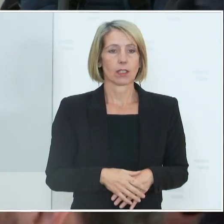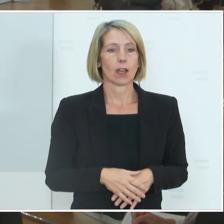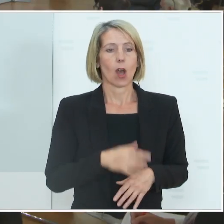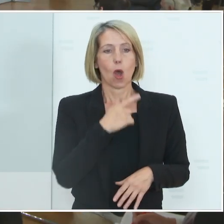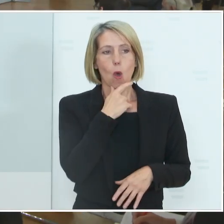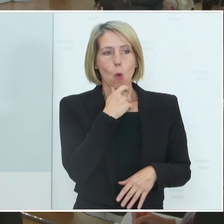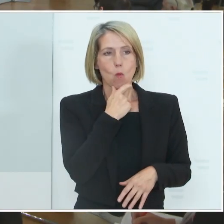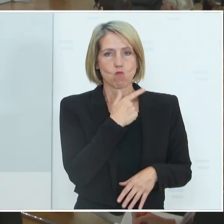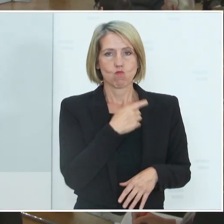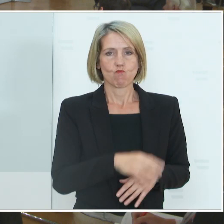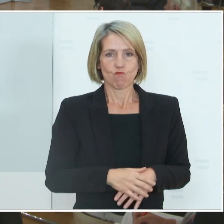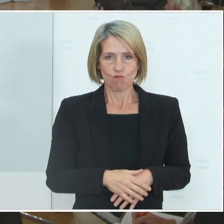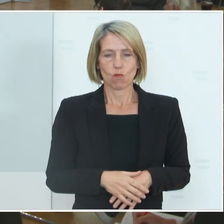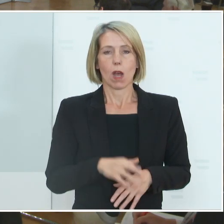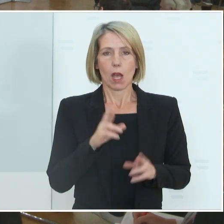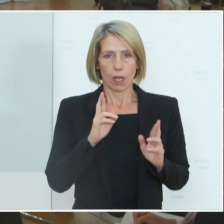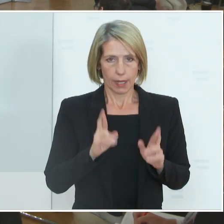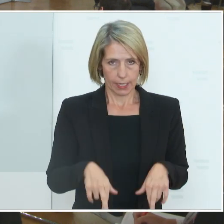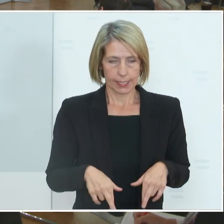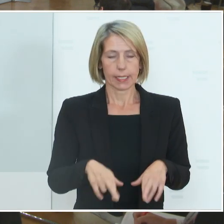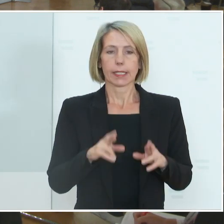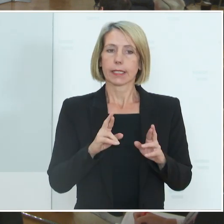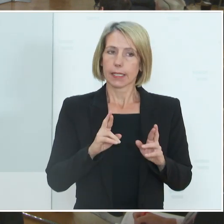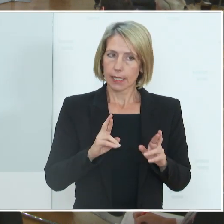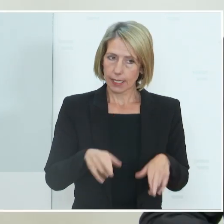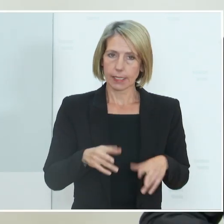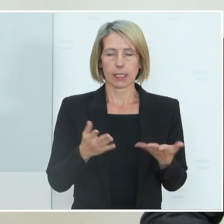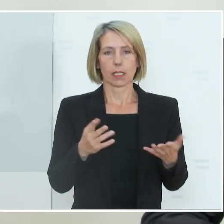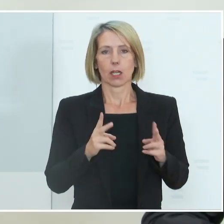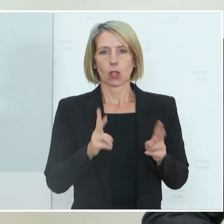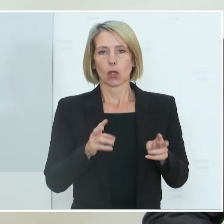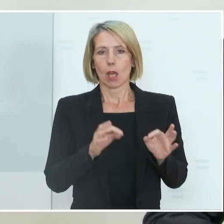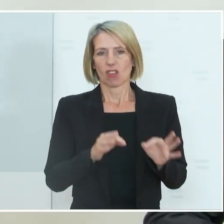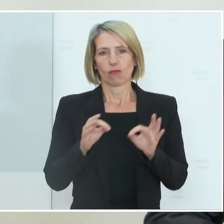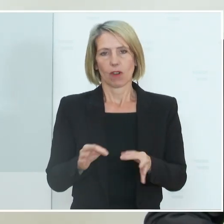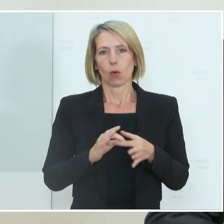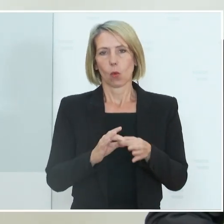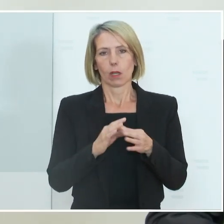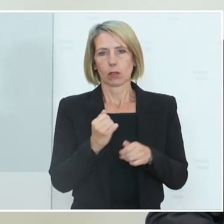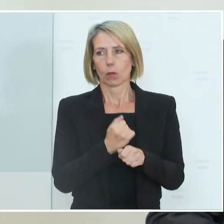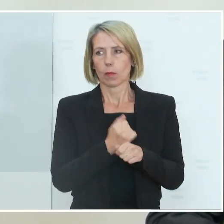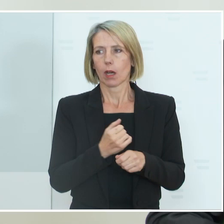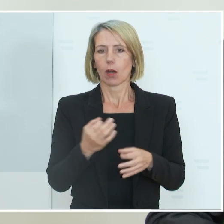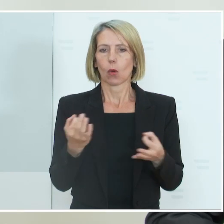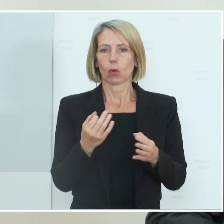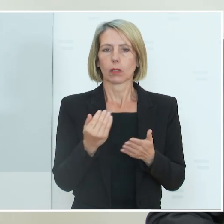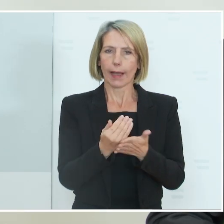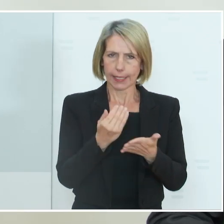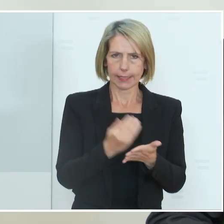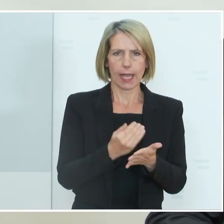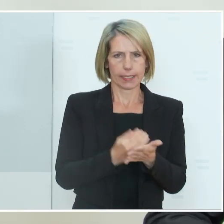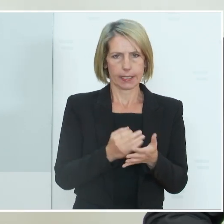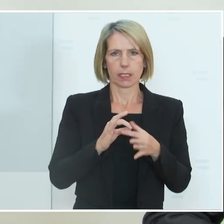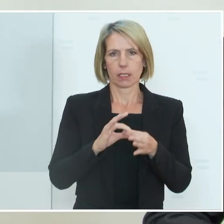Es ist richtig, man hätte das mit einer Verordnung machen können oder mit einem Gesetz. Stabilere Variante ist das Gesetz,